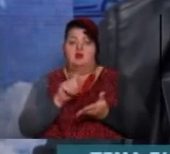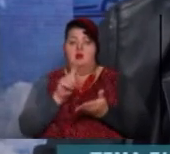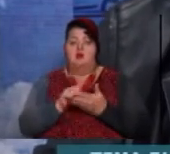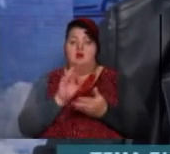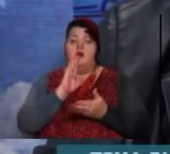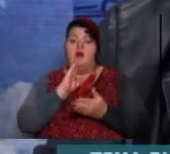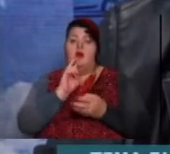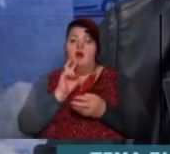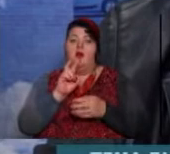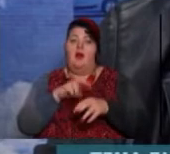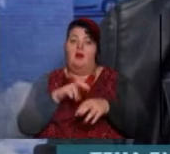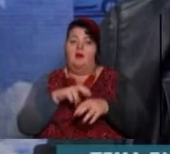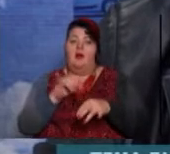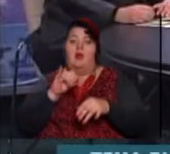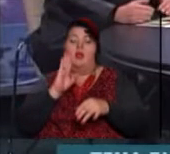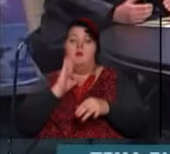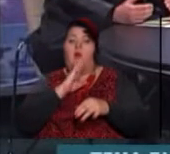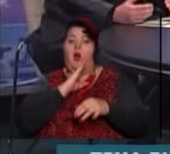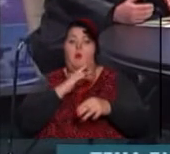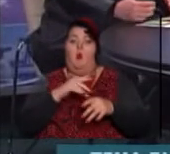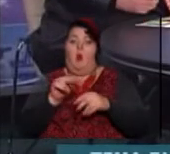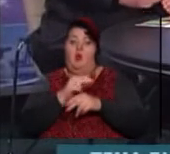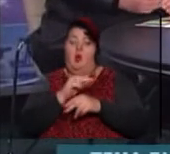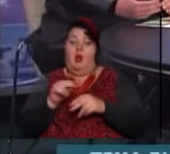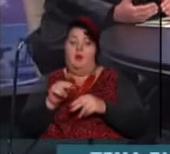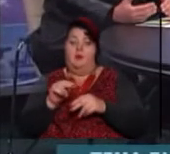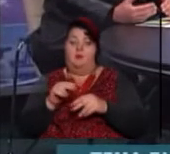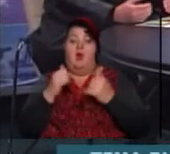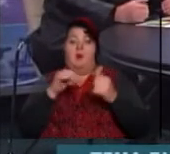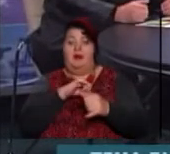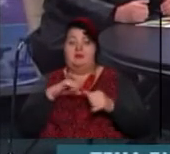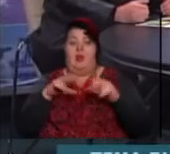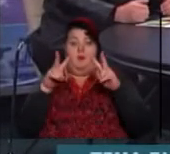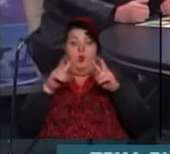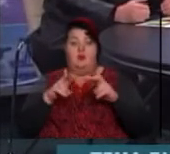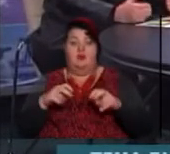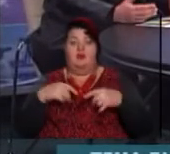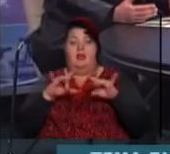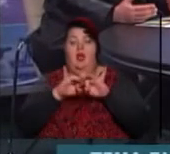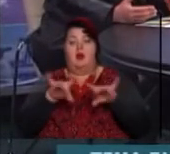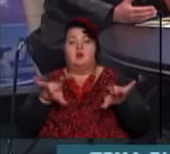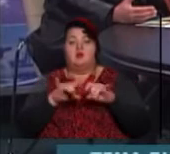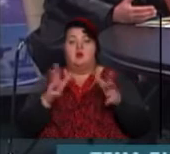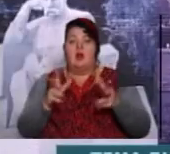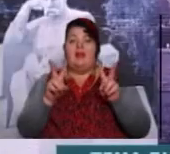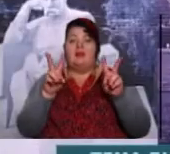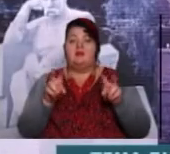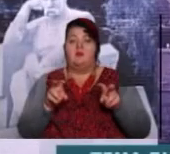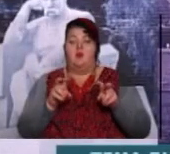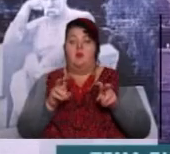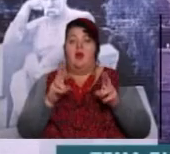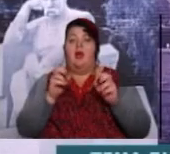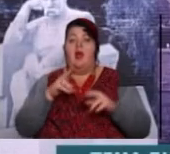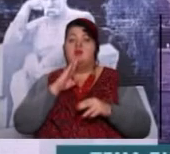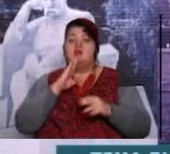гинеколога і мамолога. При самообслідовуванні я розкажу, які симптоми, як